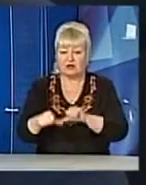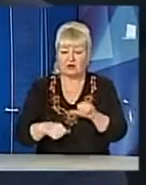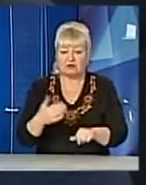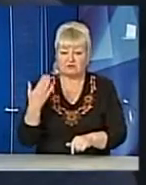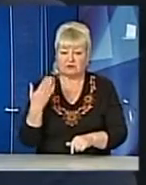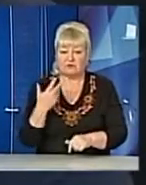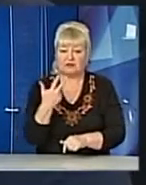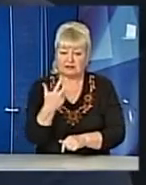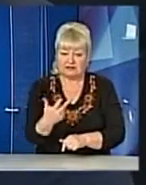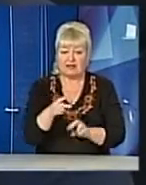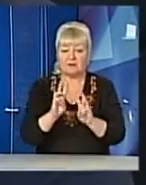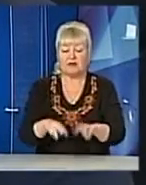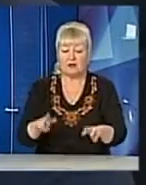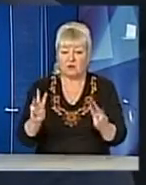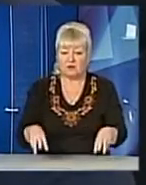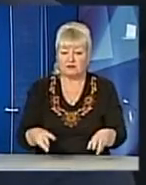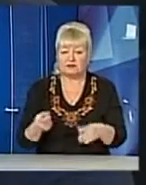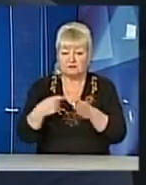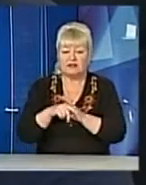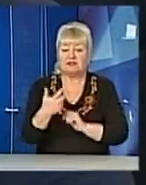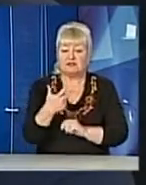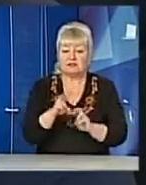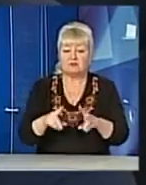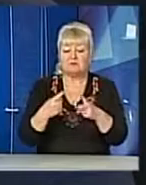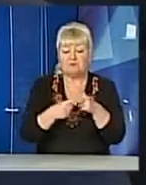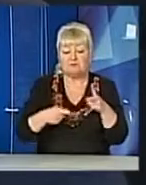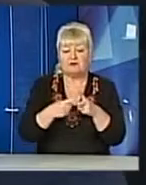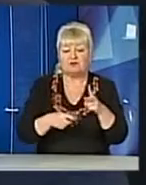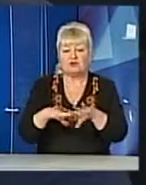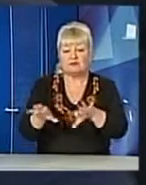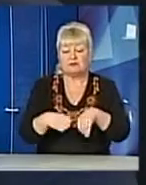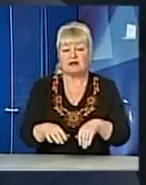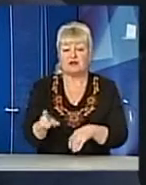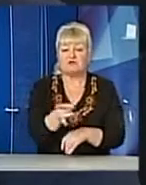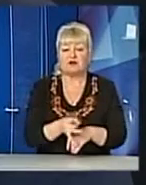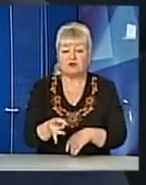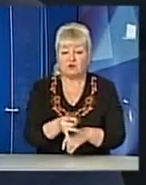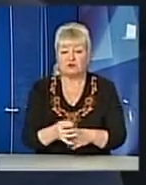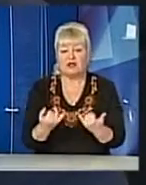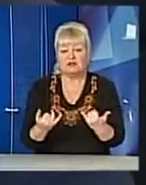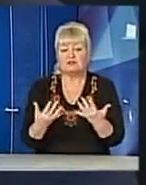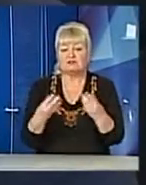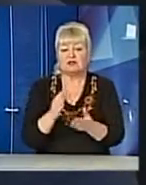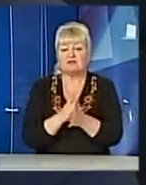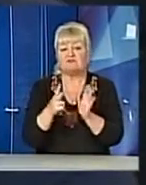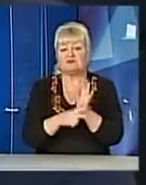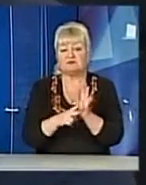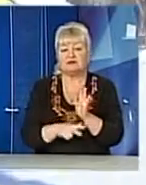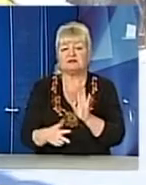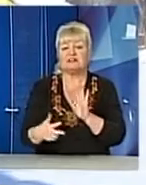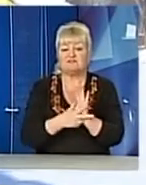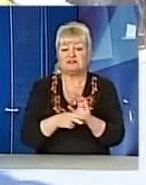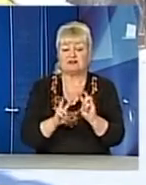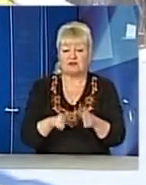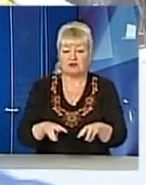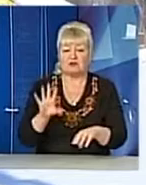бюджет 3 мільйони, з тих 3 мільйони нас півтора ще вилучали в районний бюджет, то на сьогоднішній день у нас є бюджет 88 мільйони.